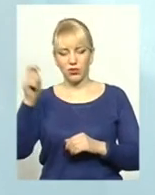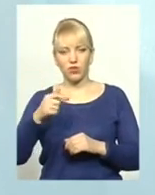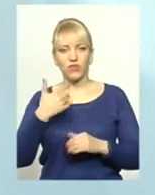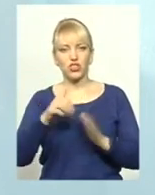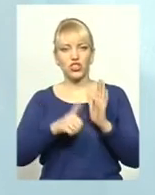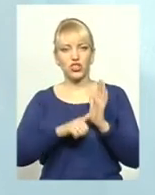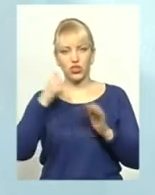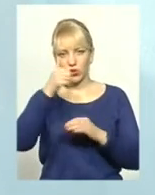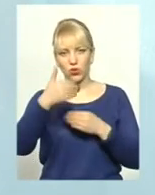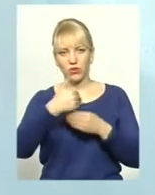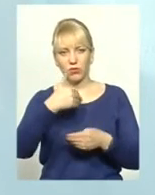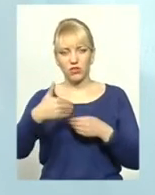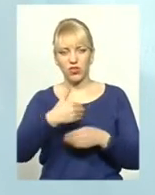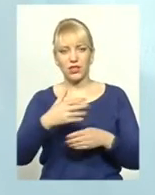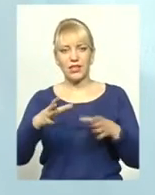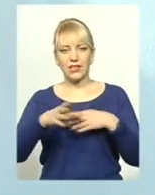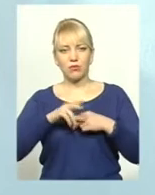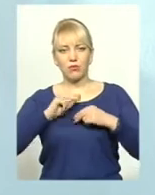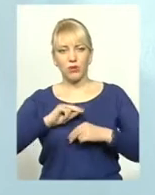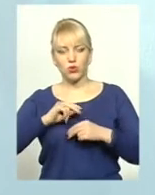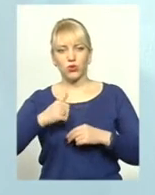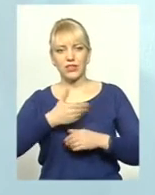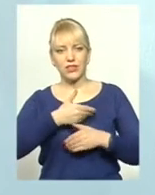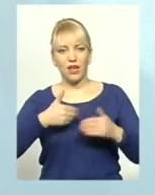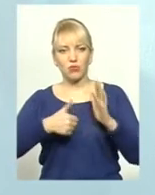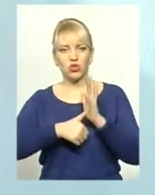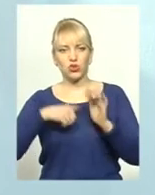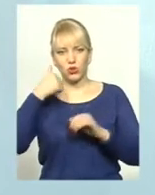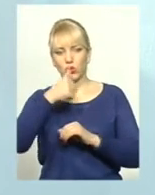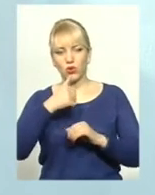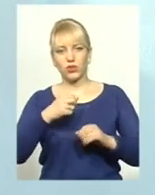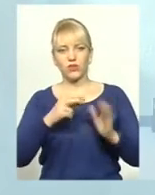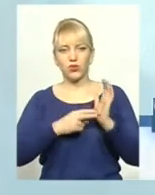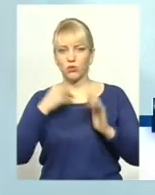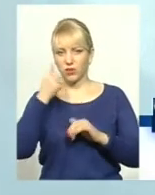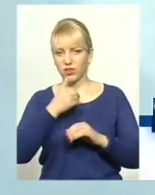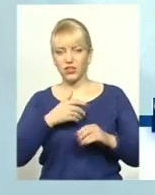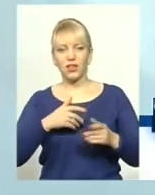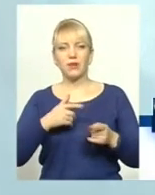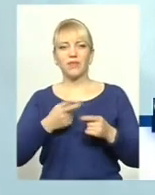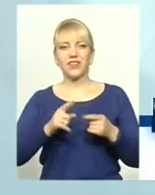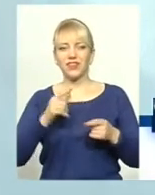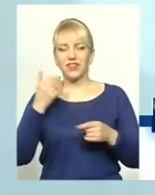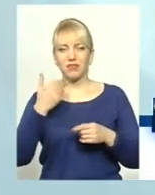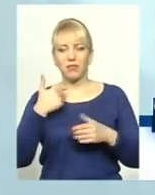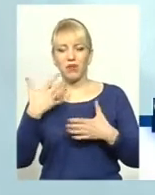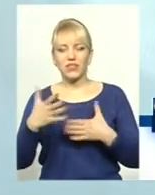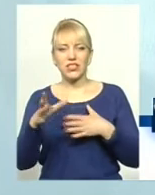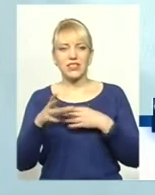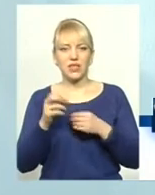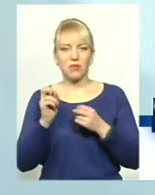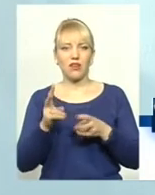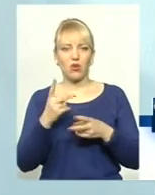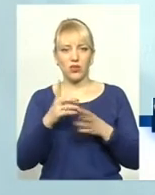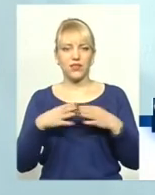до нас приїжджають. Вони шість років з нами співпрацюють. Вже сьомий рік іде. Що я хочу сказати, ми вже з ними, воно, як нібито одна сім'я,